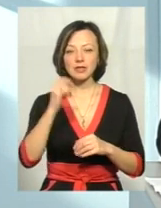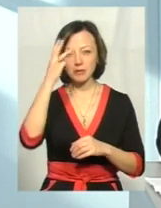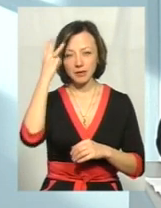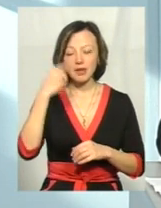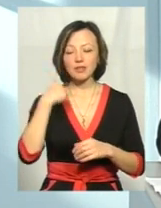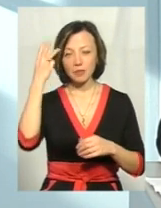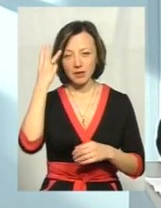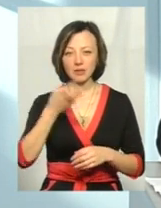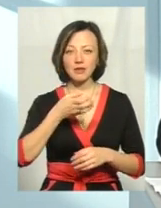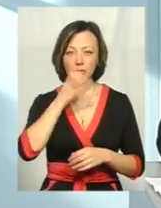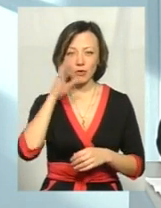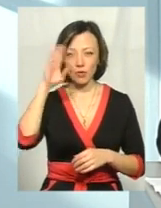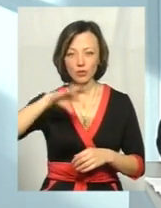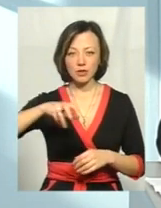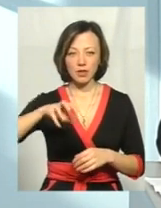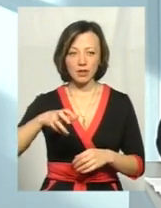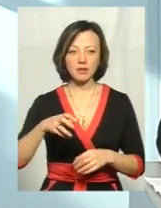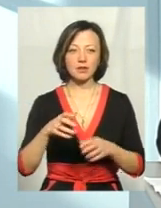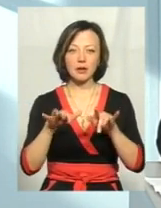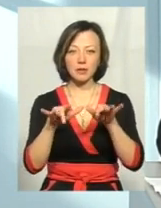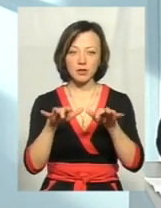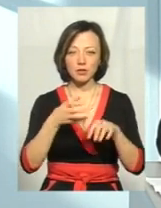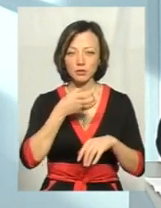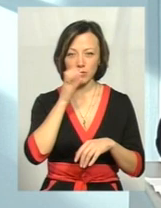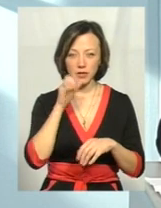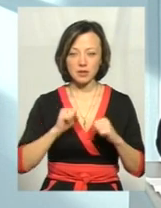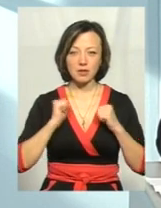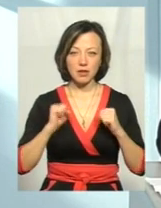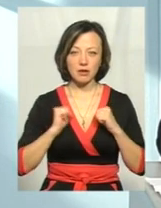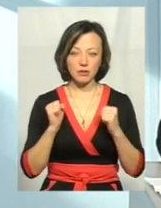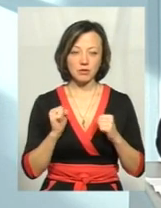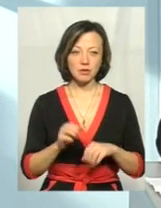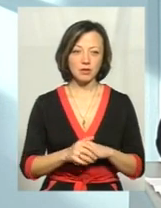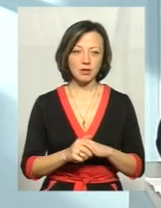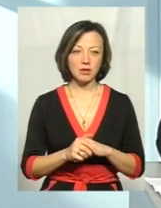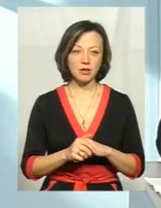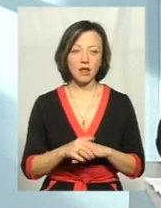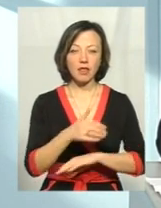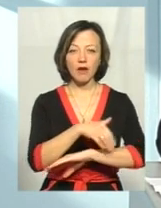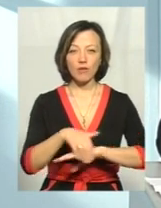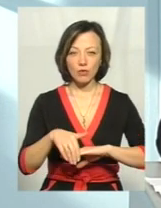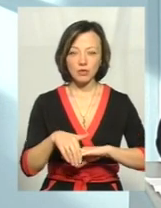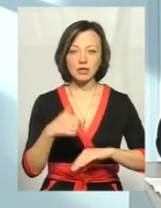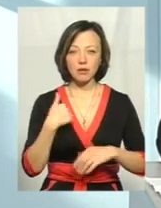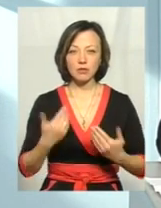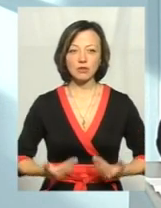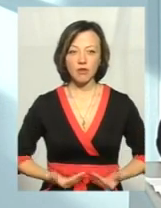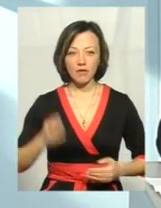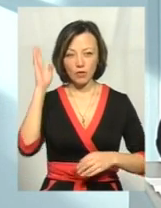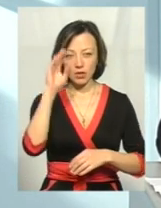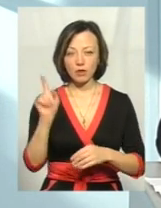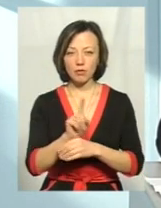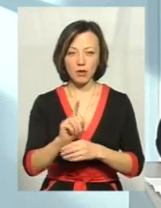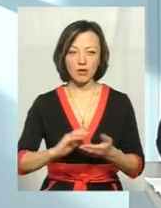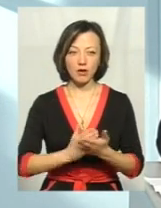крана. Стараюсь її пити кип'яченою, а на вулиці, в якій я проживаю, вода нормальної